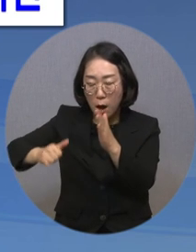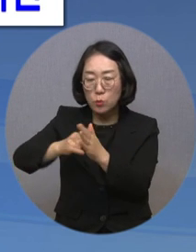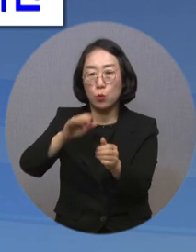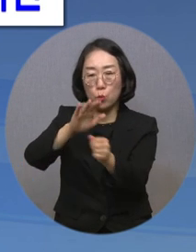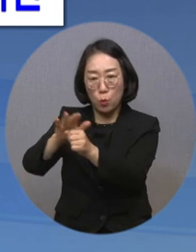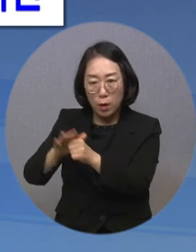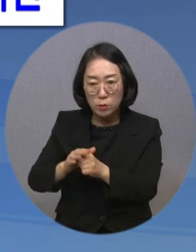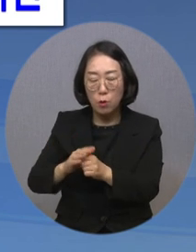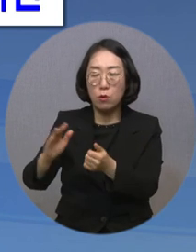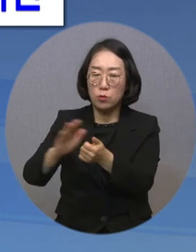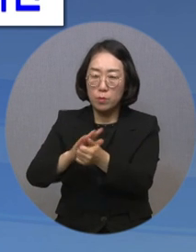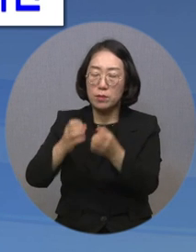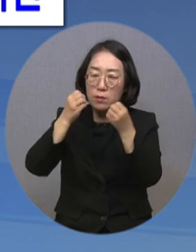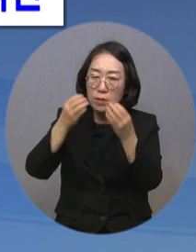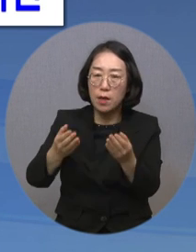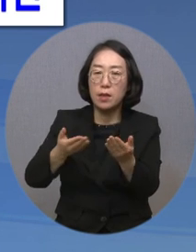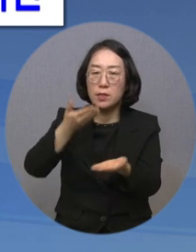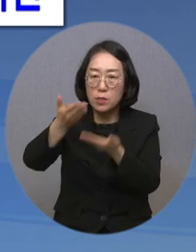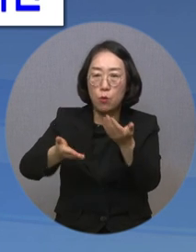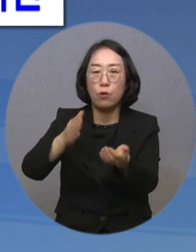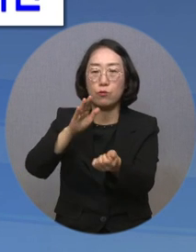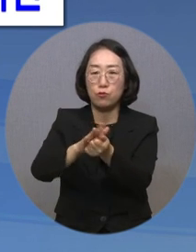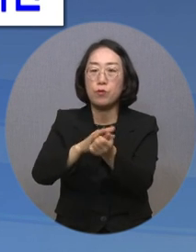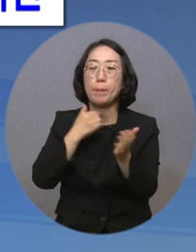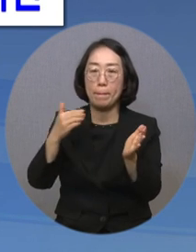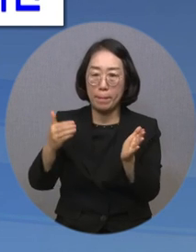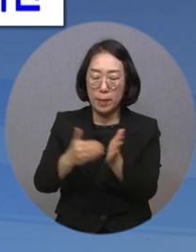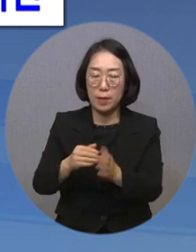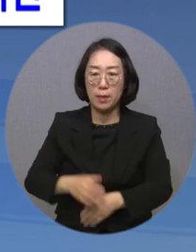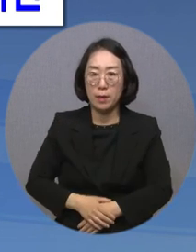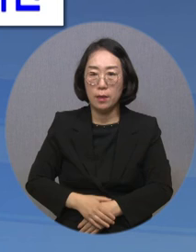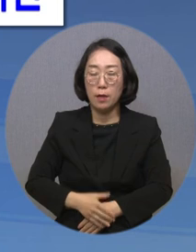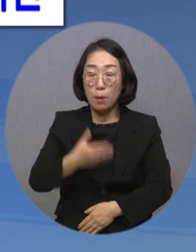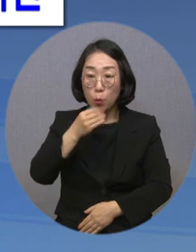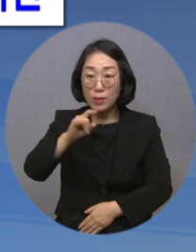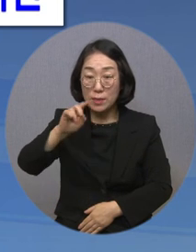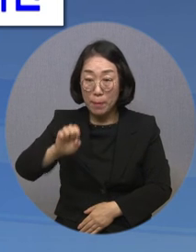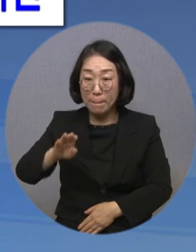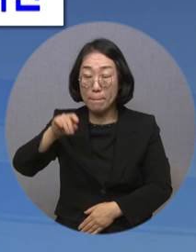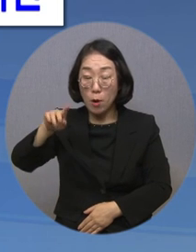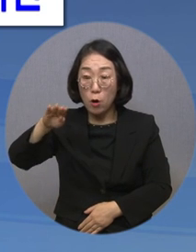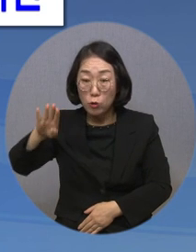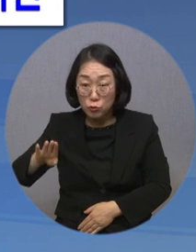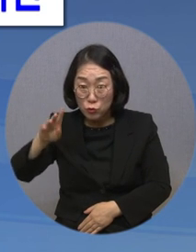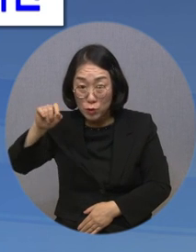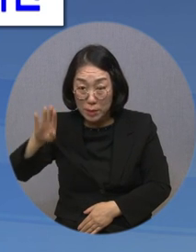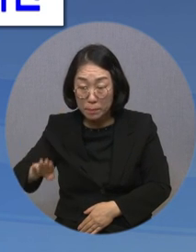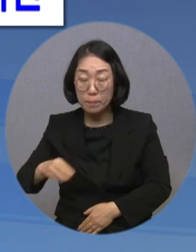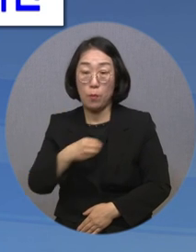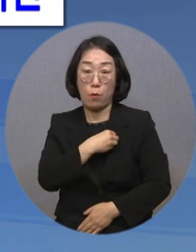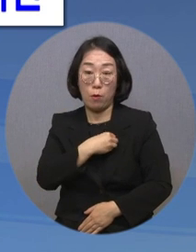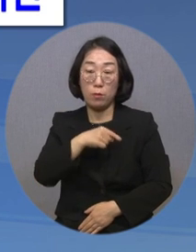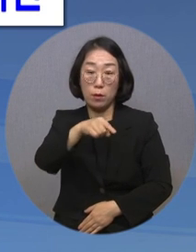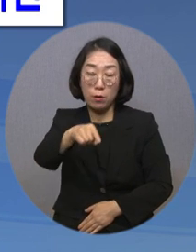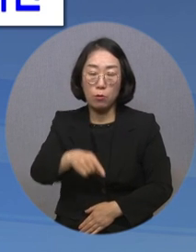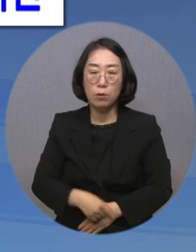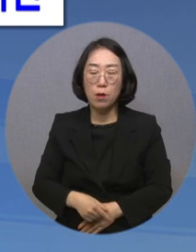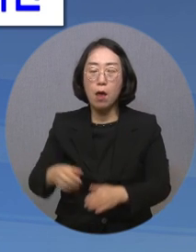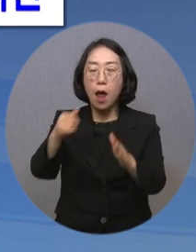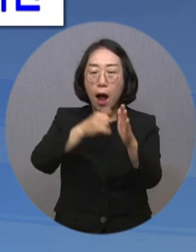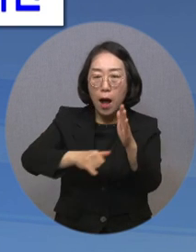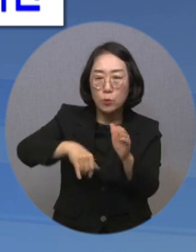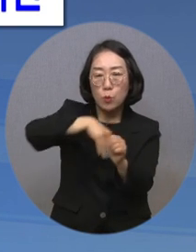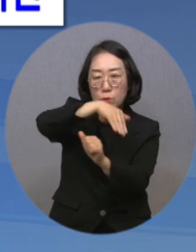건의 복지서비스를 새롭게 지원받았다고 밝혔습니다. 복지 멤버십이란 개인과 가구의 소득, 재산, 인적 특성을